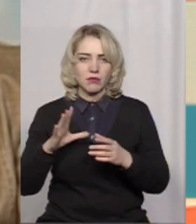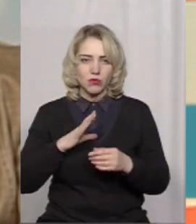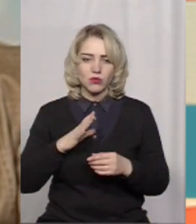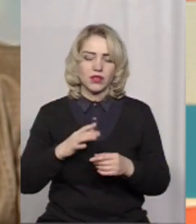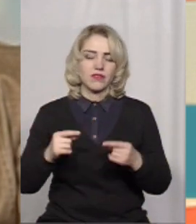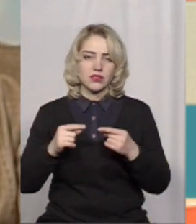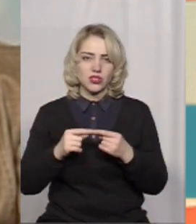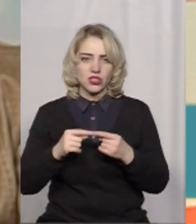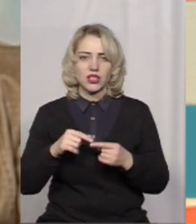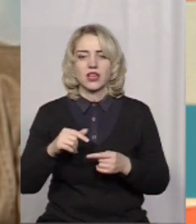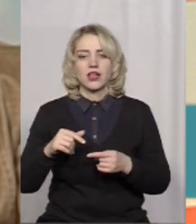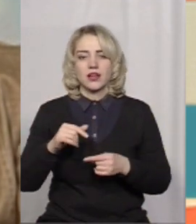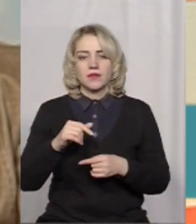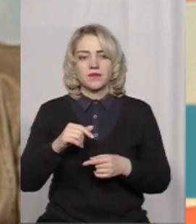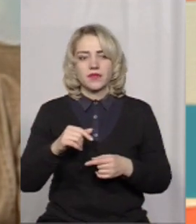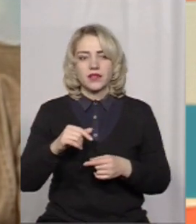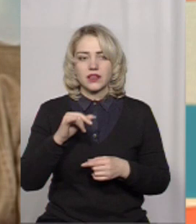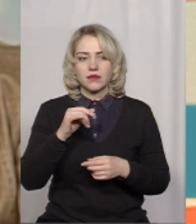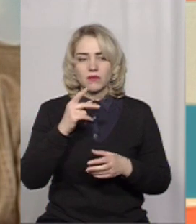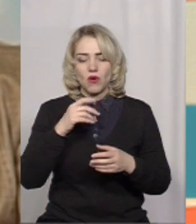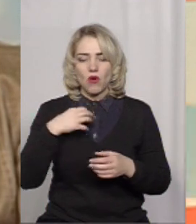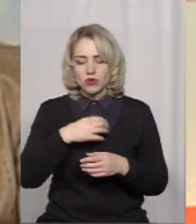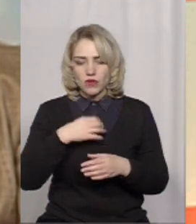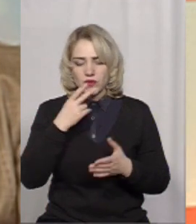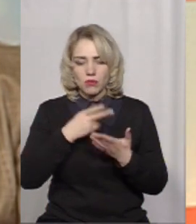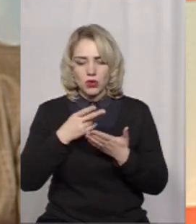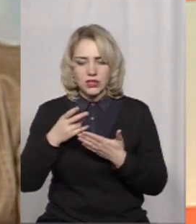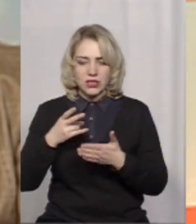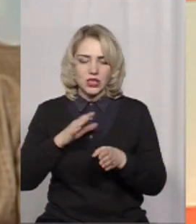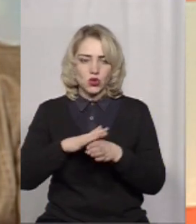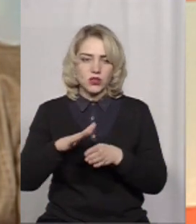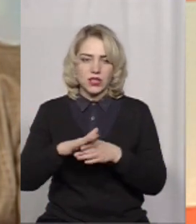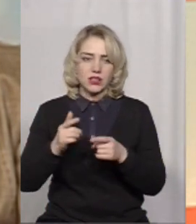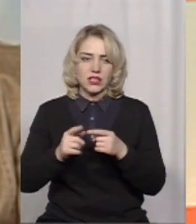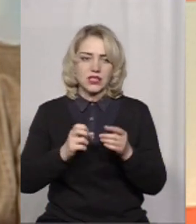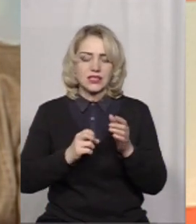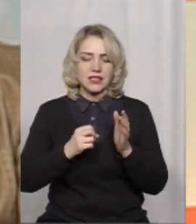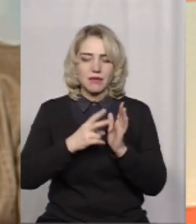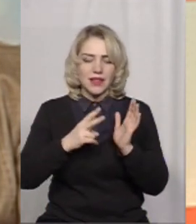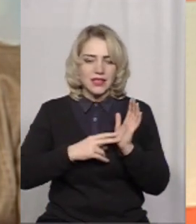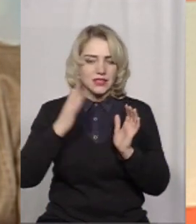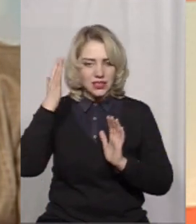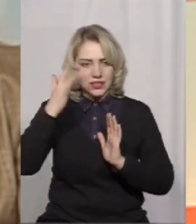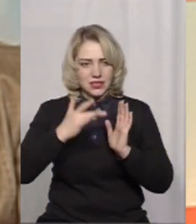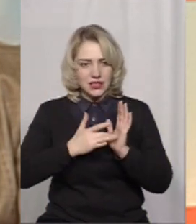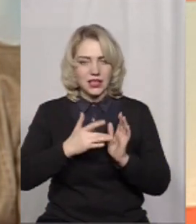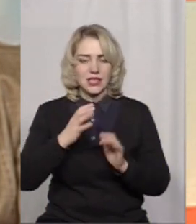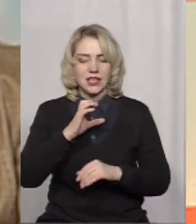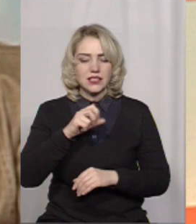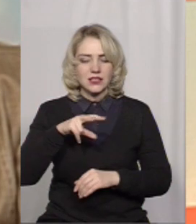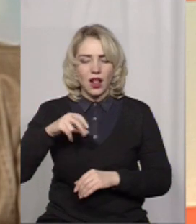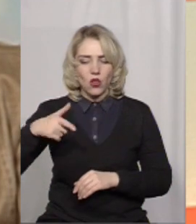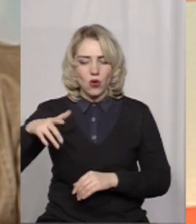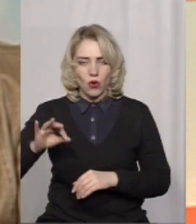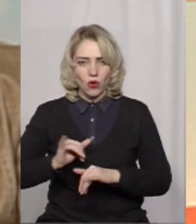визначені індикатори і основні показники з досягнення цих 17 цілей сталого розвитку. Тобто, по кожному із цих